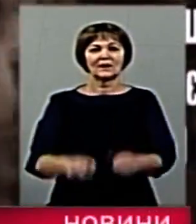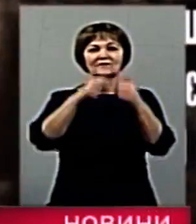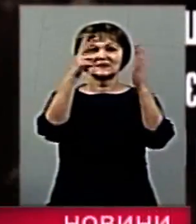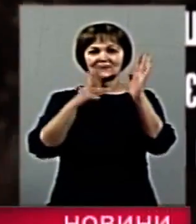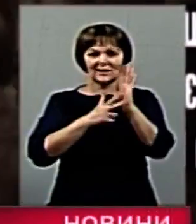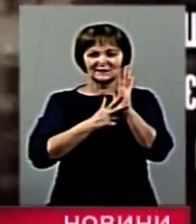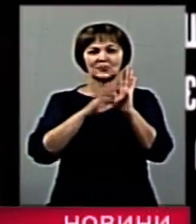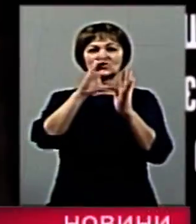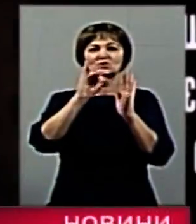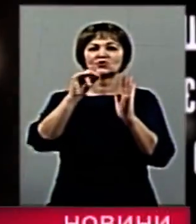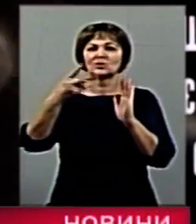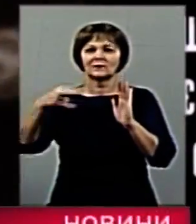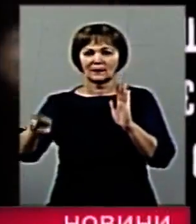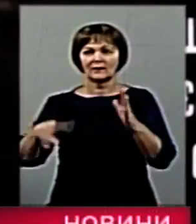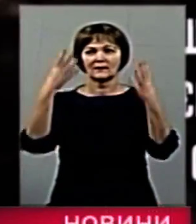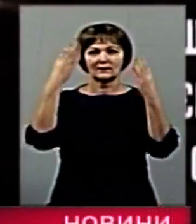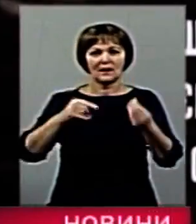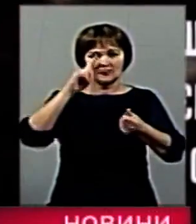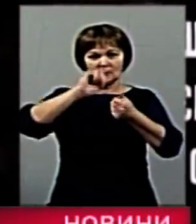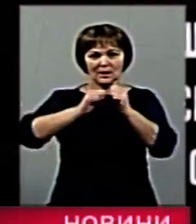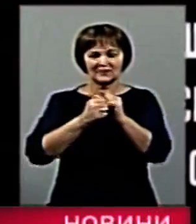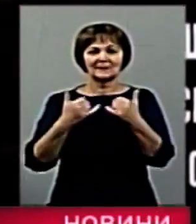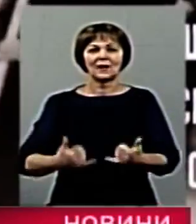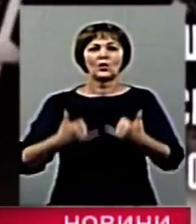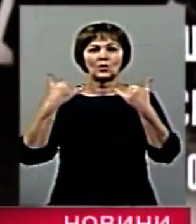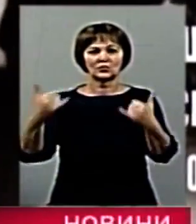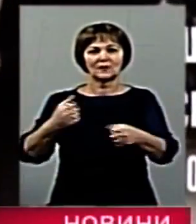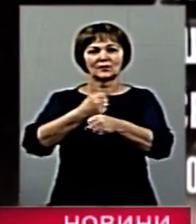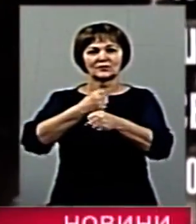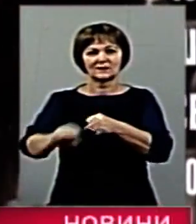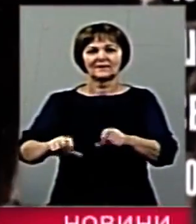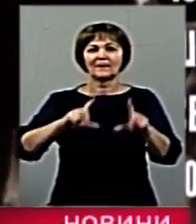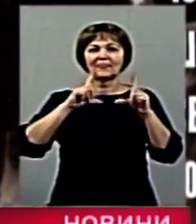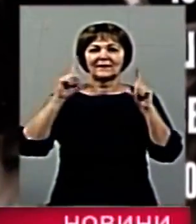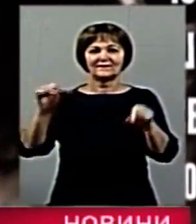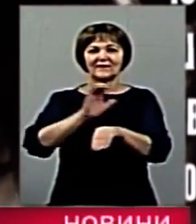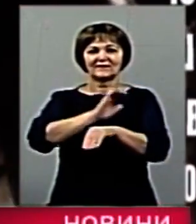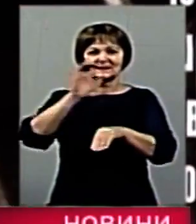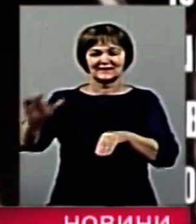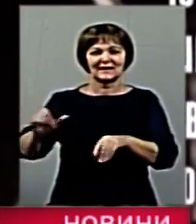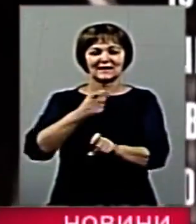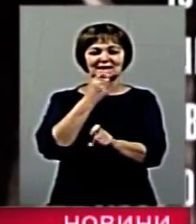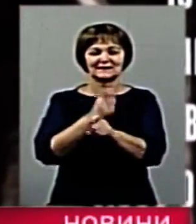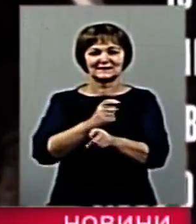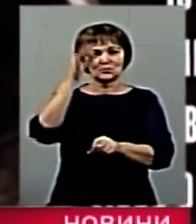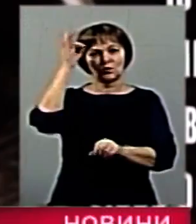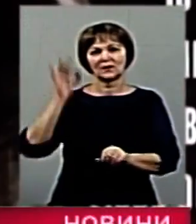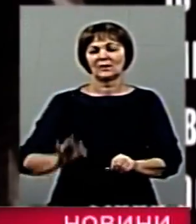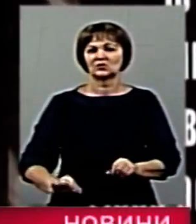18 січня – День пам'яті з нагоди примусового вивезення населення України в нацистську Німеччину.